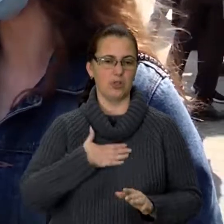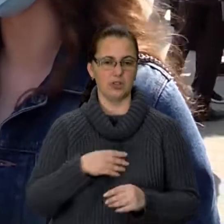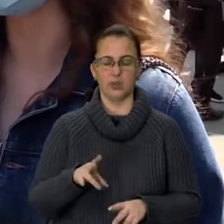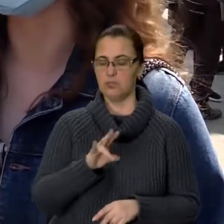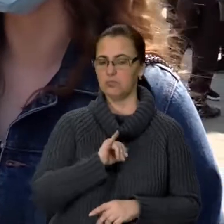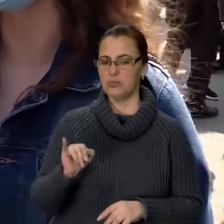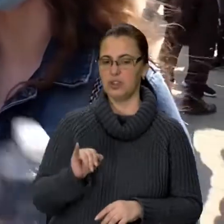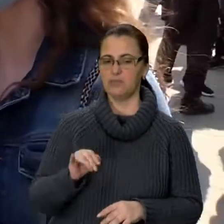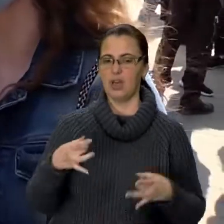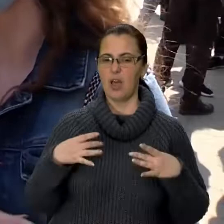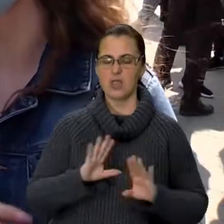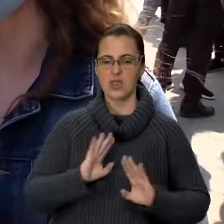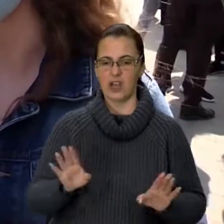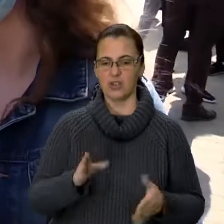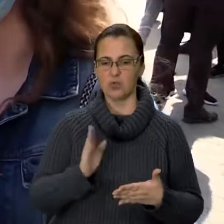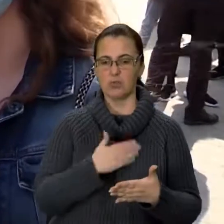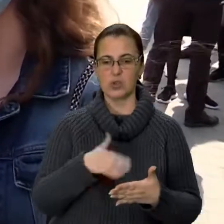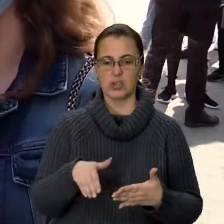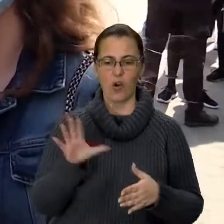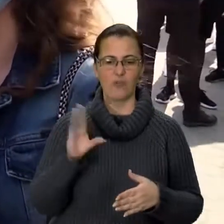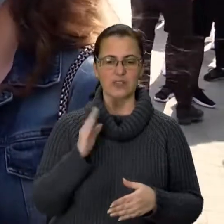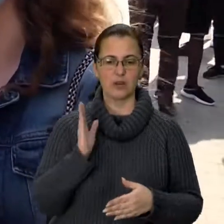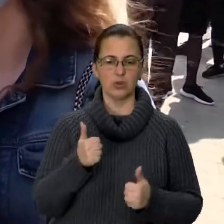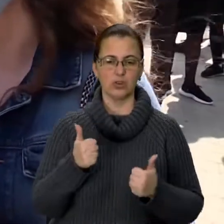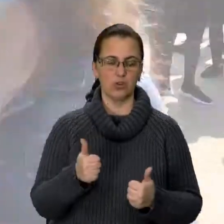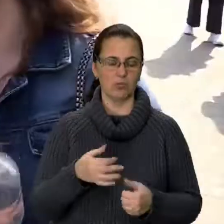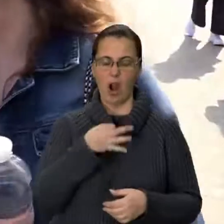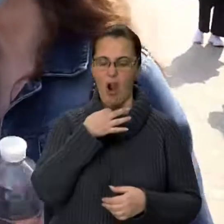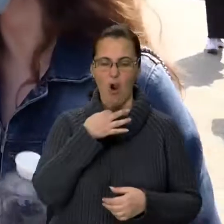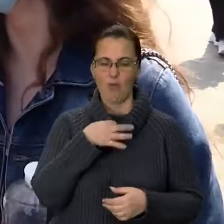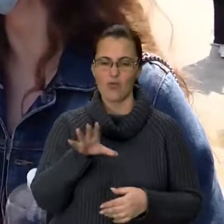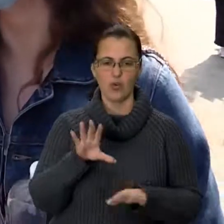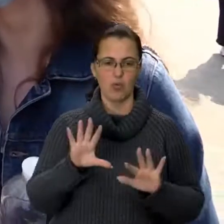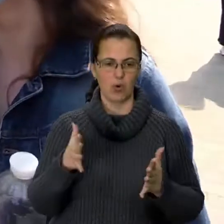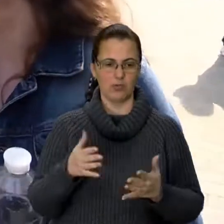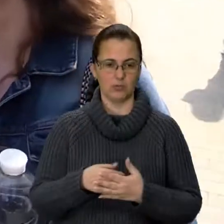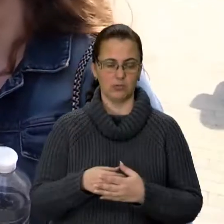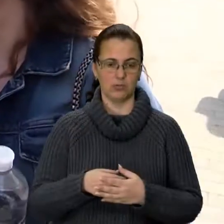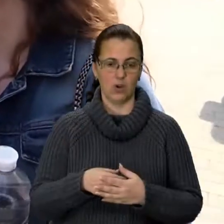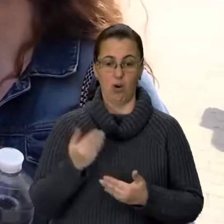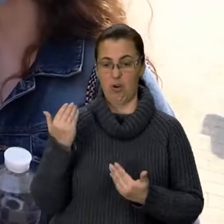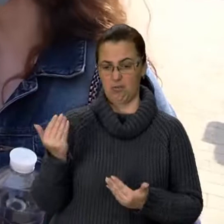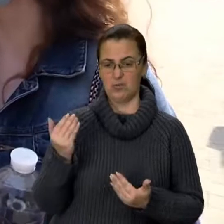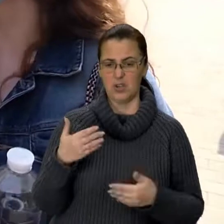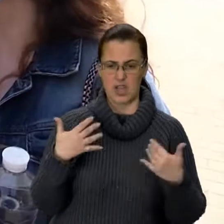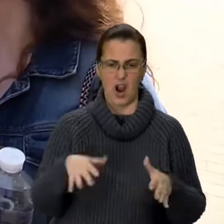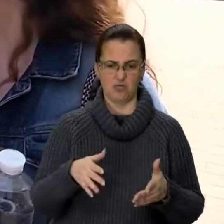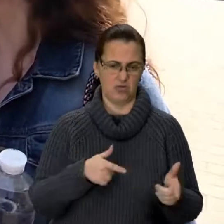Не нервуємося взагалі. Все буде добре, в будь-якому випадку. Як налаштовано? Вона вже налаштована.